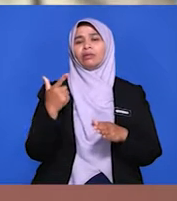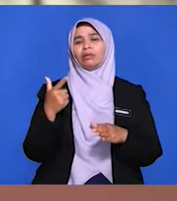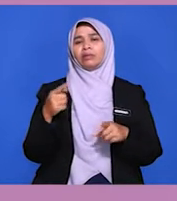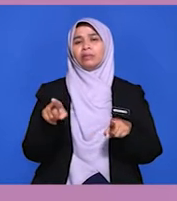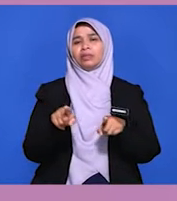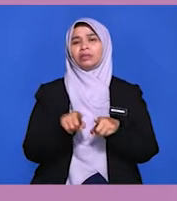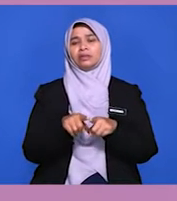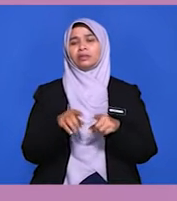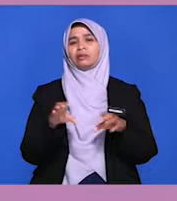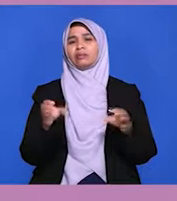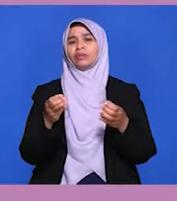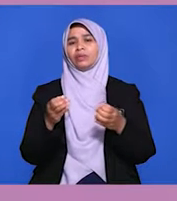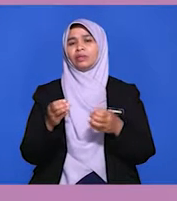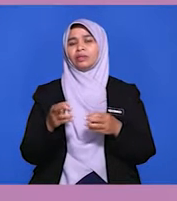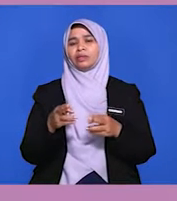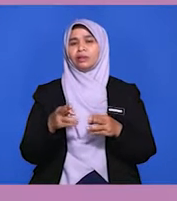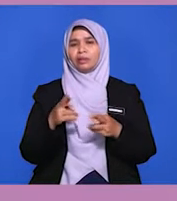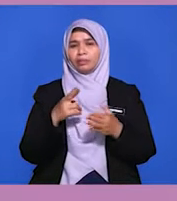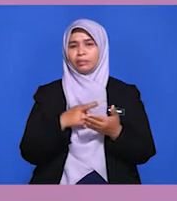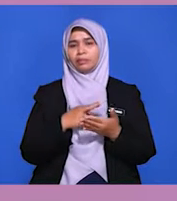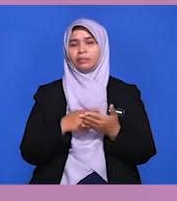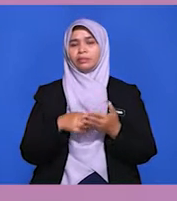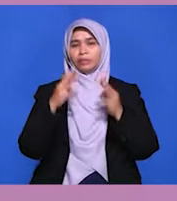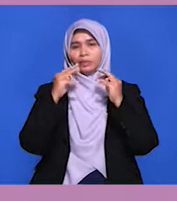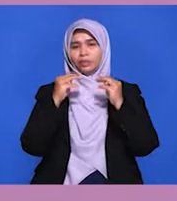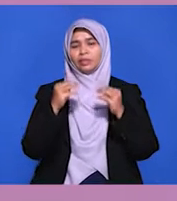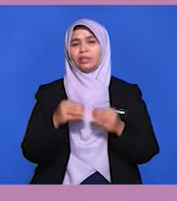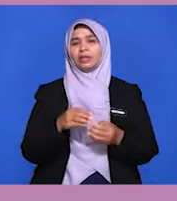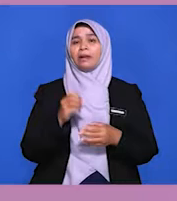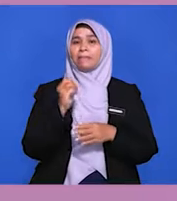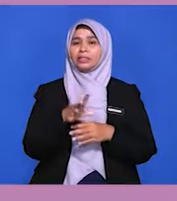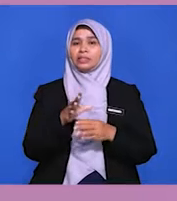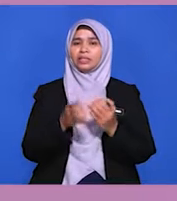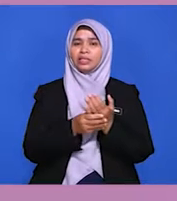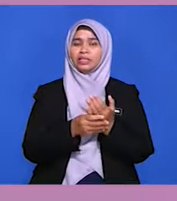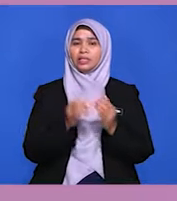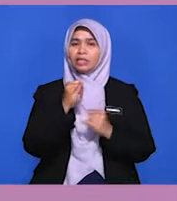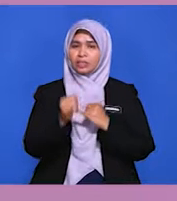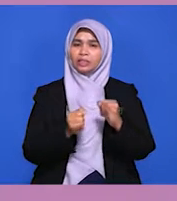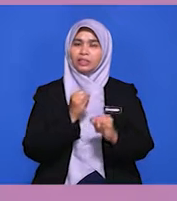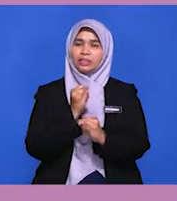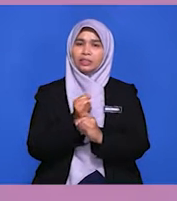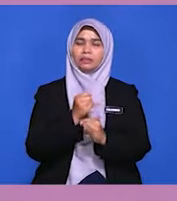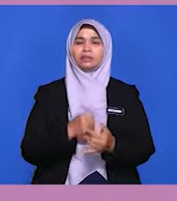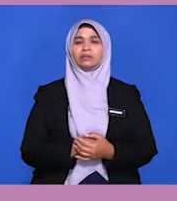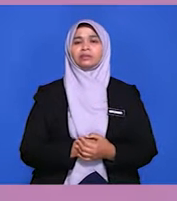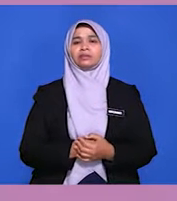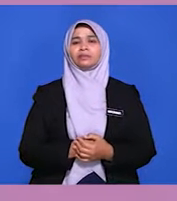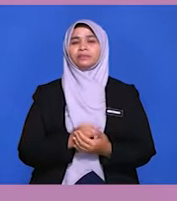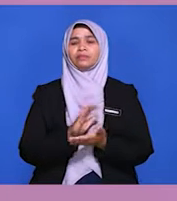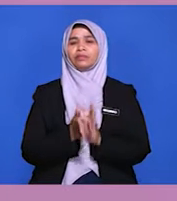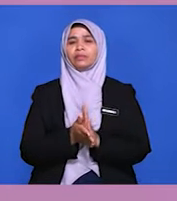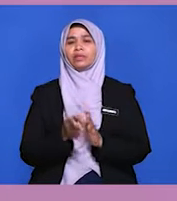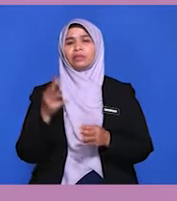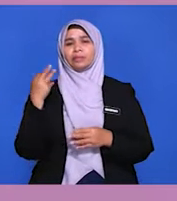menganjurkan persidangan anti-dadah antarabangsa. Antaranya ialah berkongsi maklumat risikan tentang